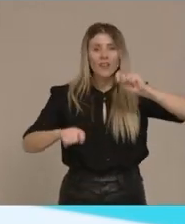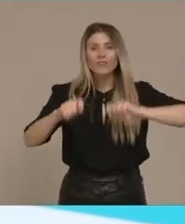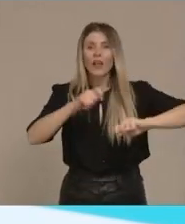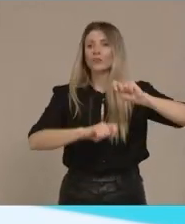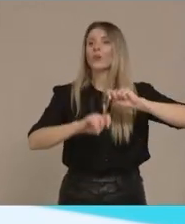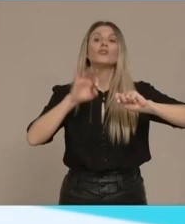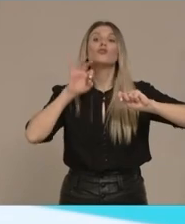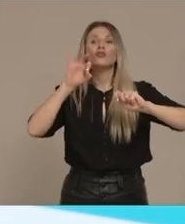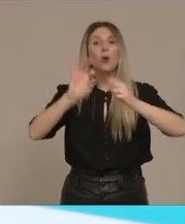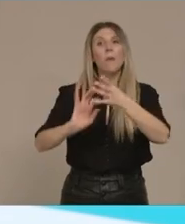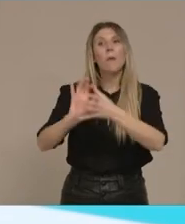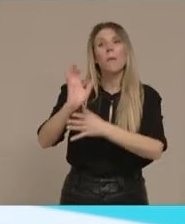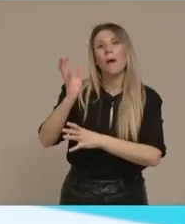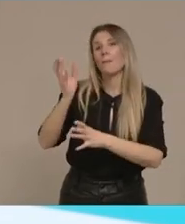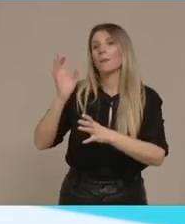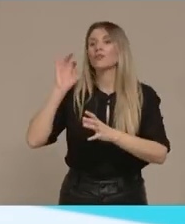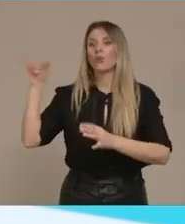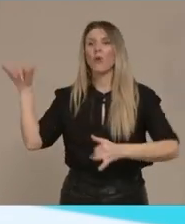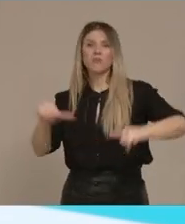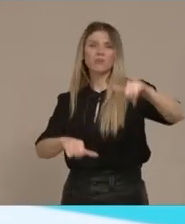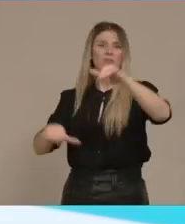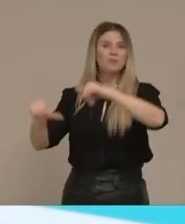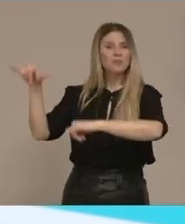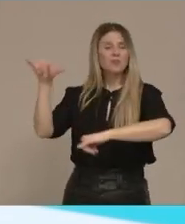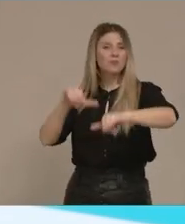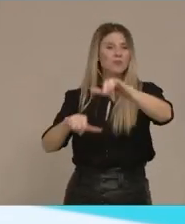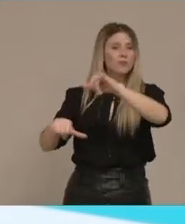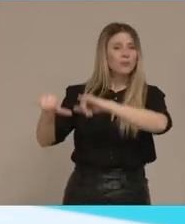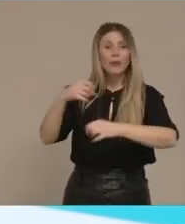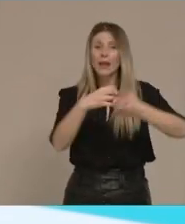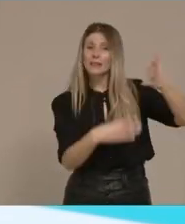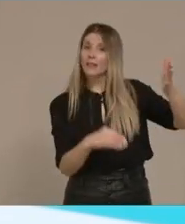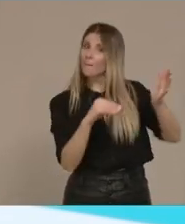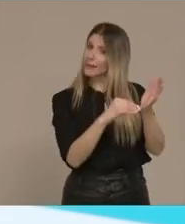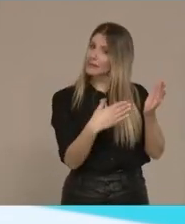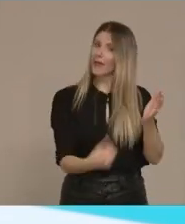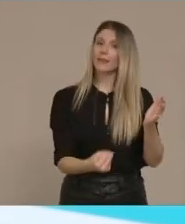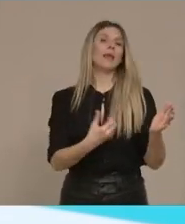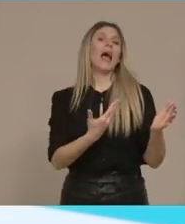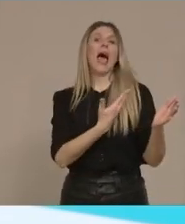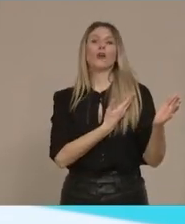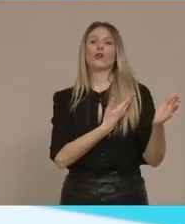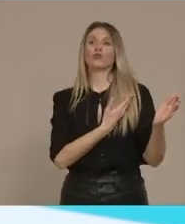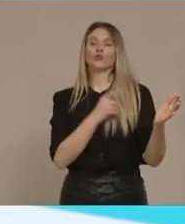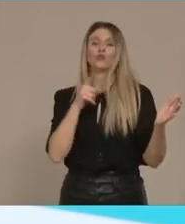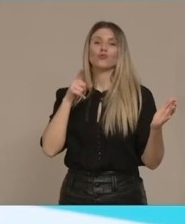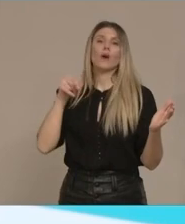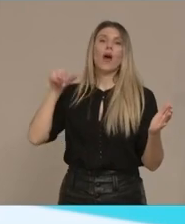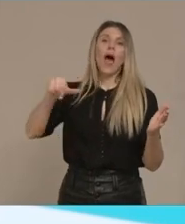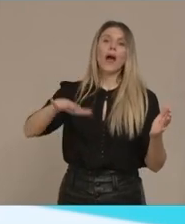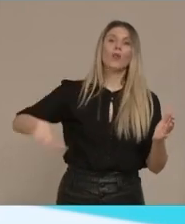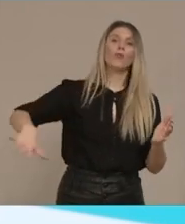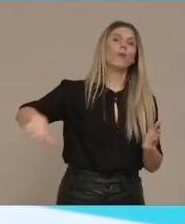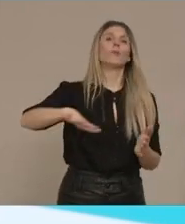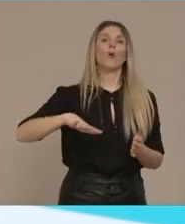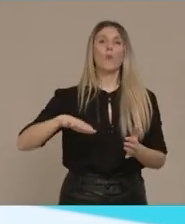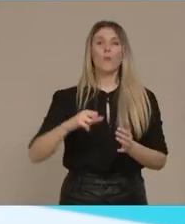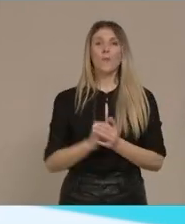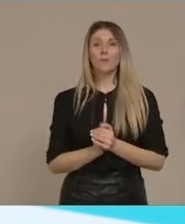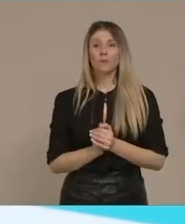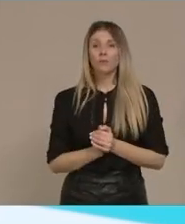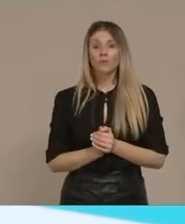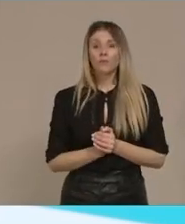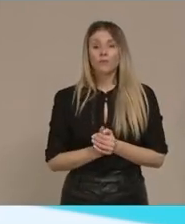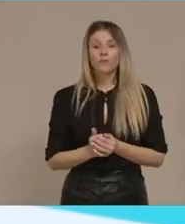προοπτική και έχει μεγάλο διάδρομο Δεν χρειάζεται πολύ σημαντικές Επενδύσεις, αναβαθμίσεις Αφού το βασικό ζητούμενο είναι ο